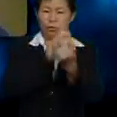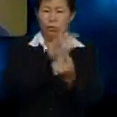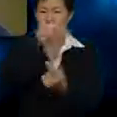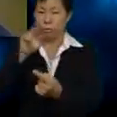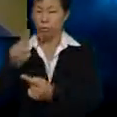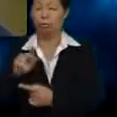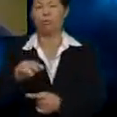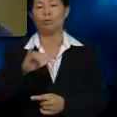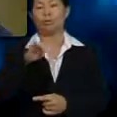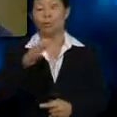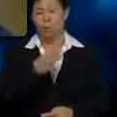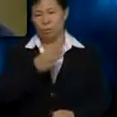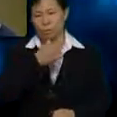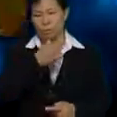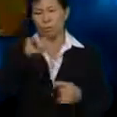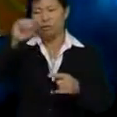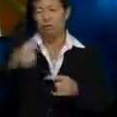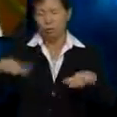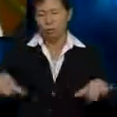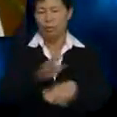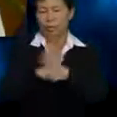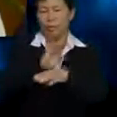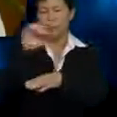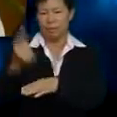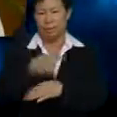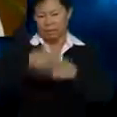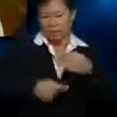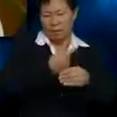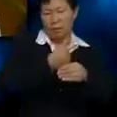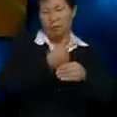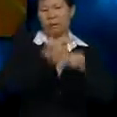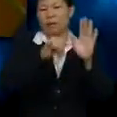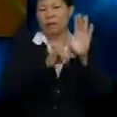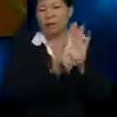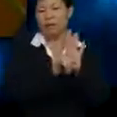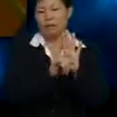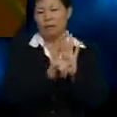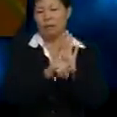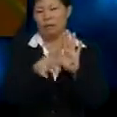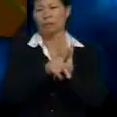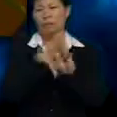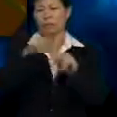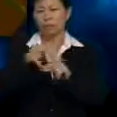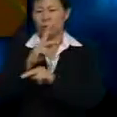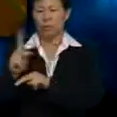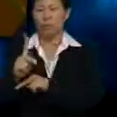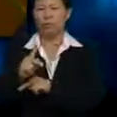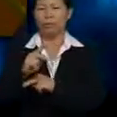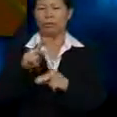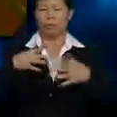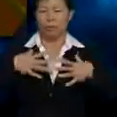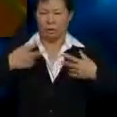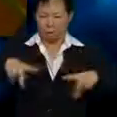Umi cuma nak jalankan perniagaan tu aja Tentang kedudukan butik tu Terpulang pada Julia dan adi-adi